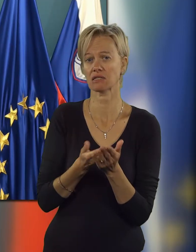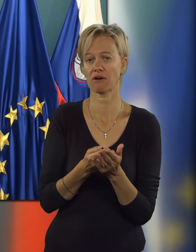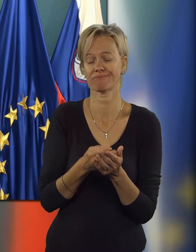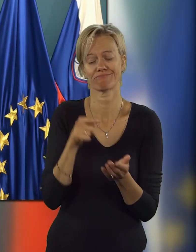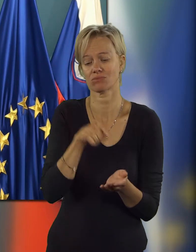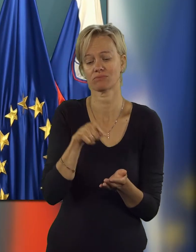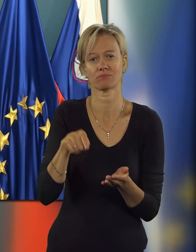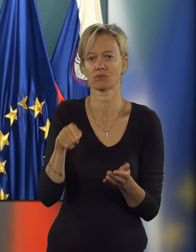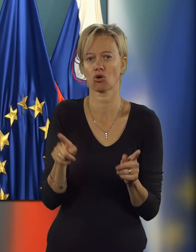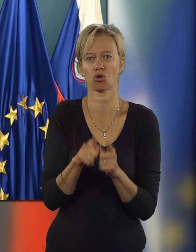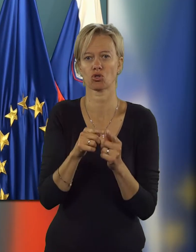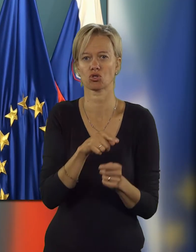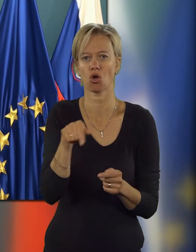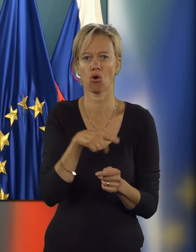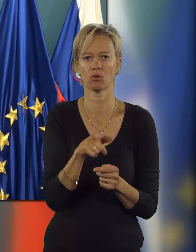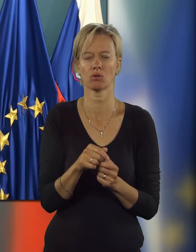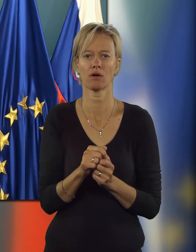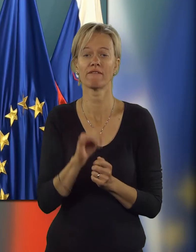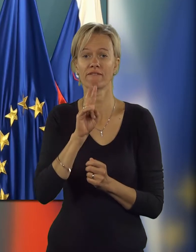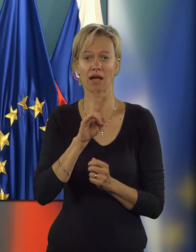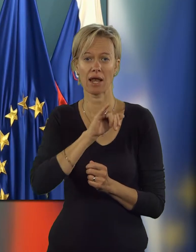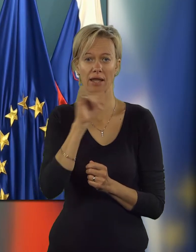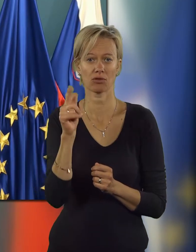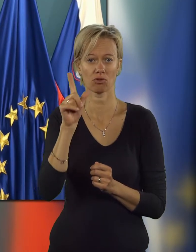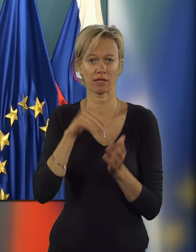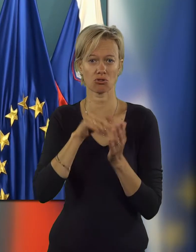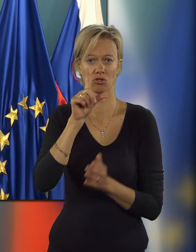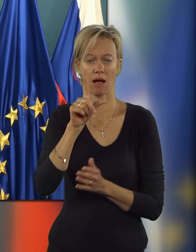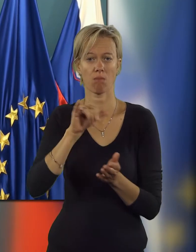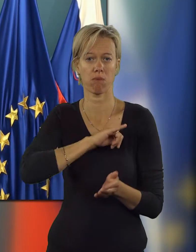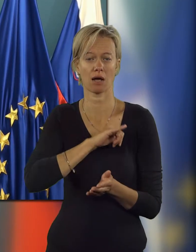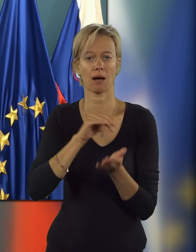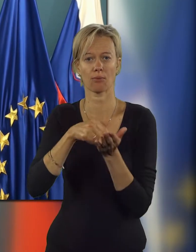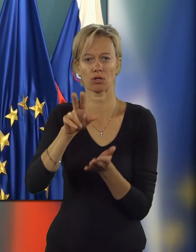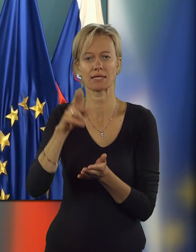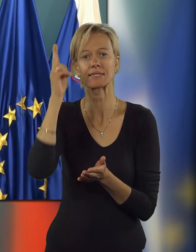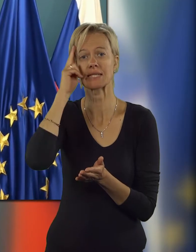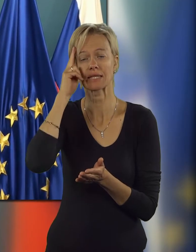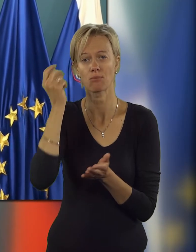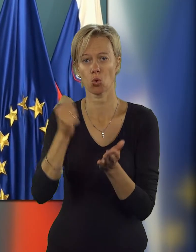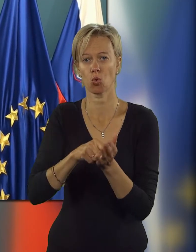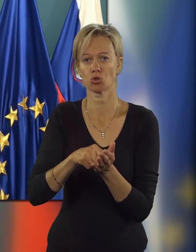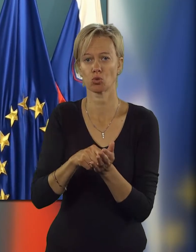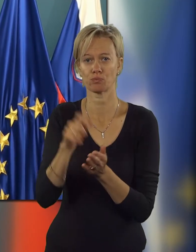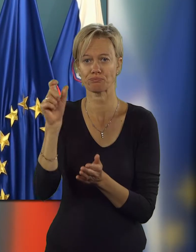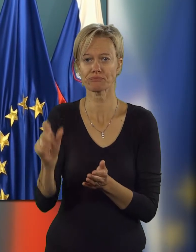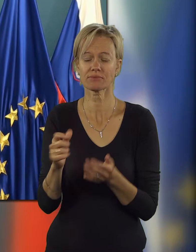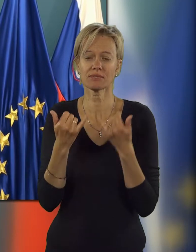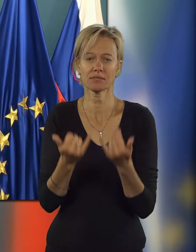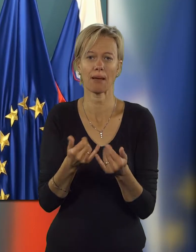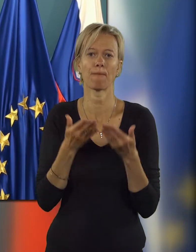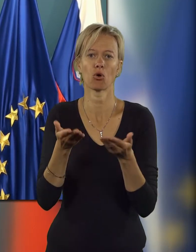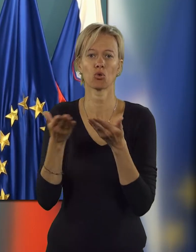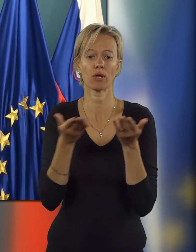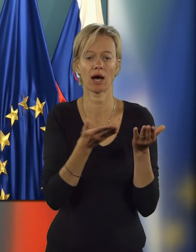so taka, kakršna pač so. V letu 2002 se je banka prodajala znanemu kupcu, zdaj